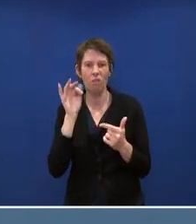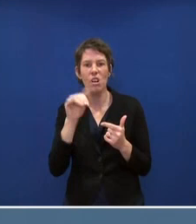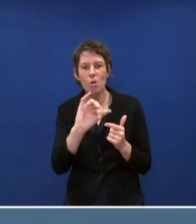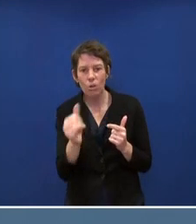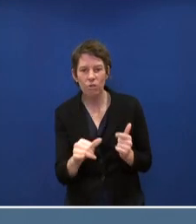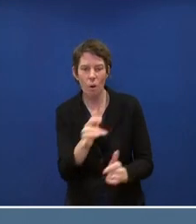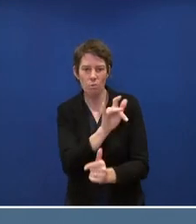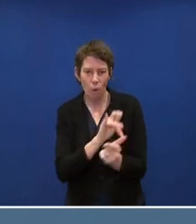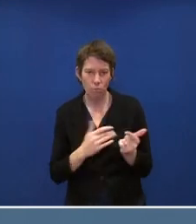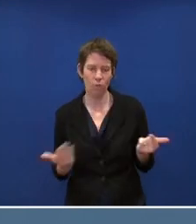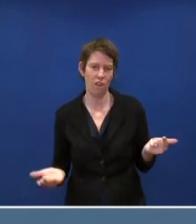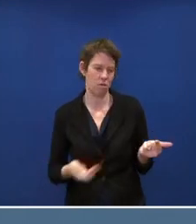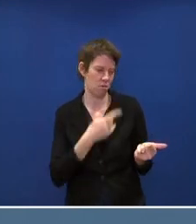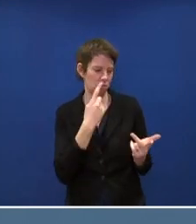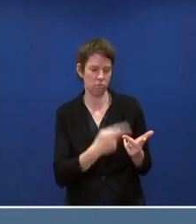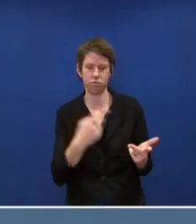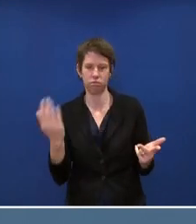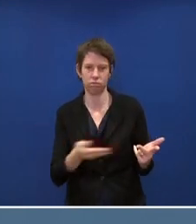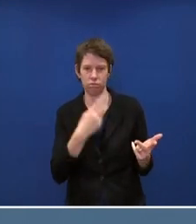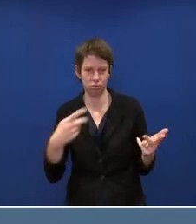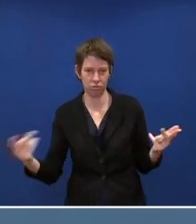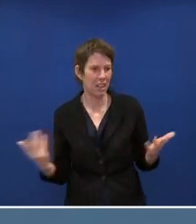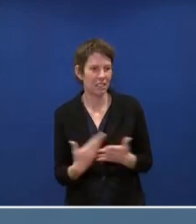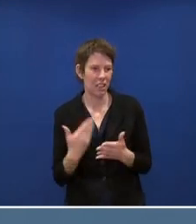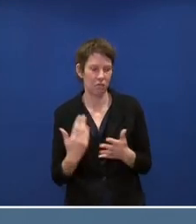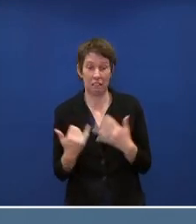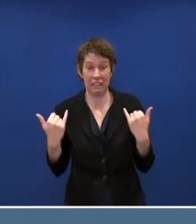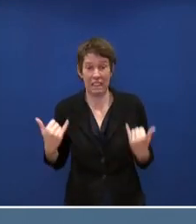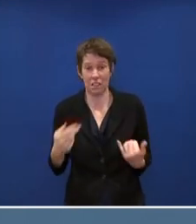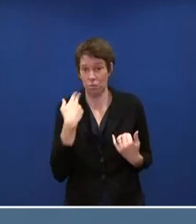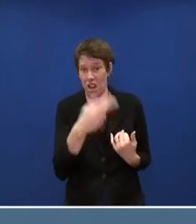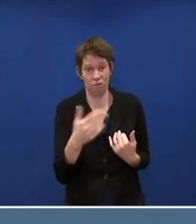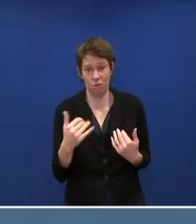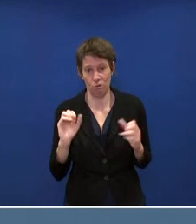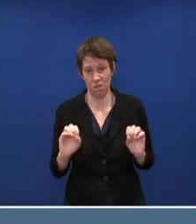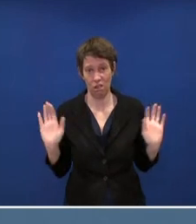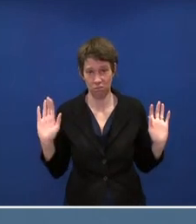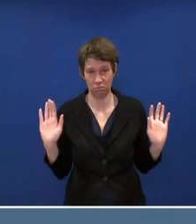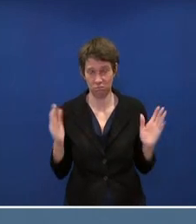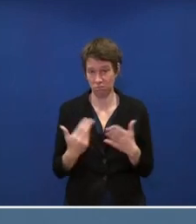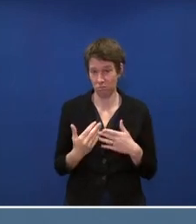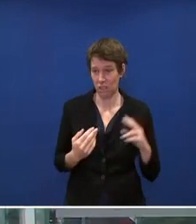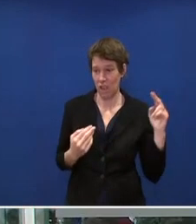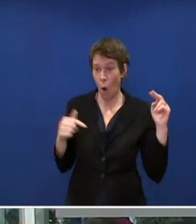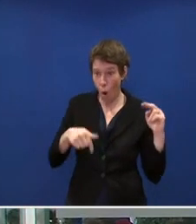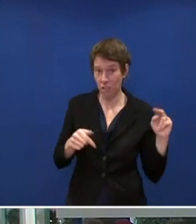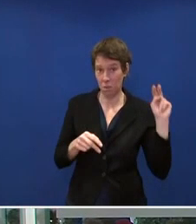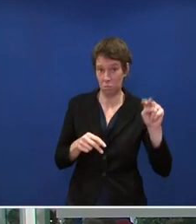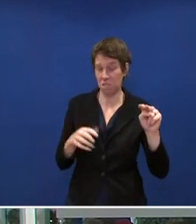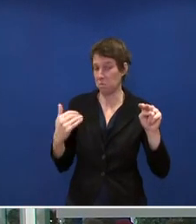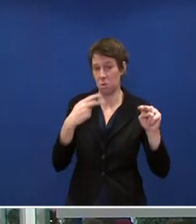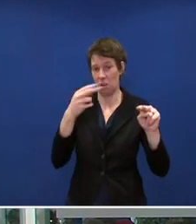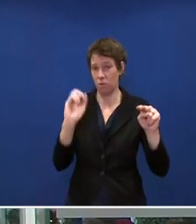des Impfstoffes ankommt. Von daher würde ich das jetzt aus der Perspektive heute noch nicht beantworten.